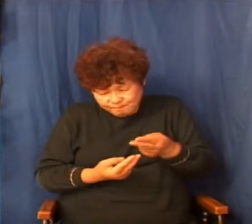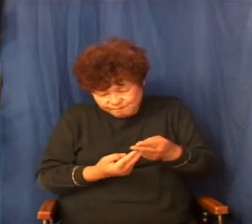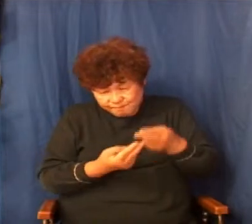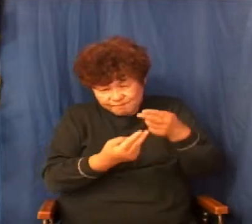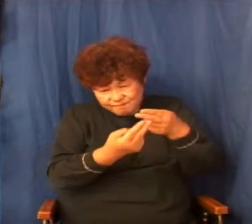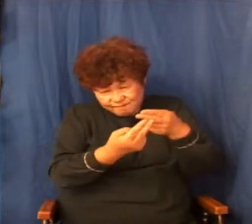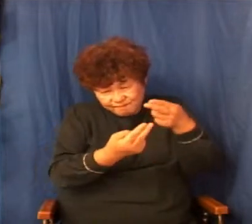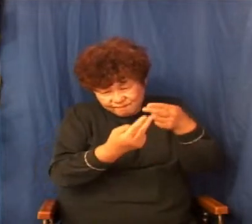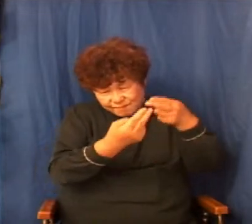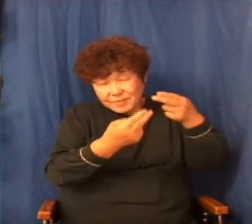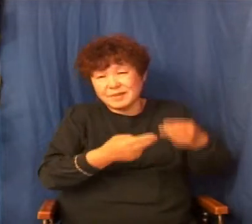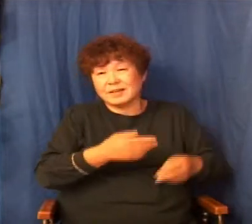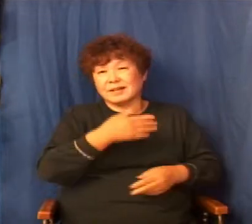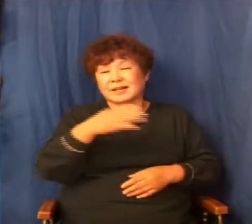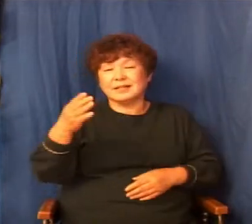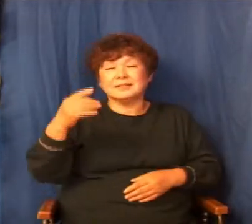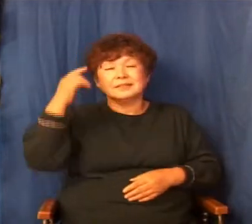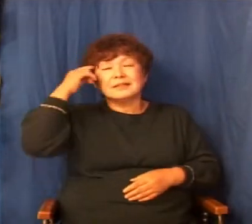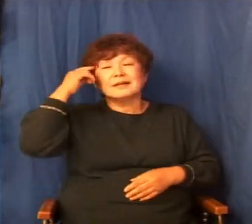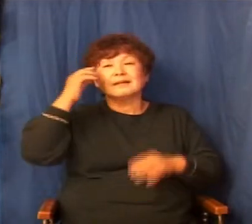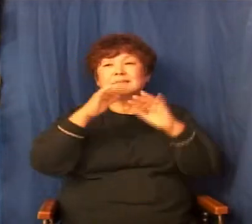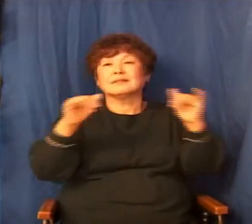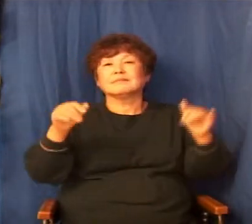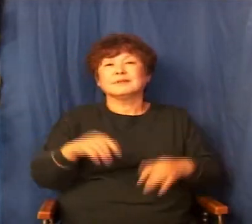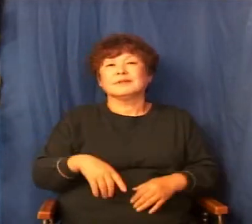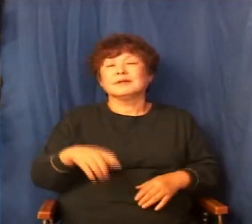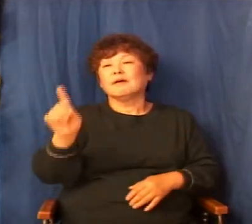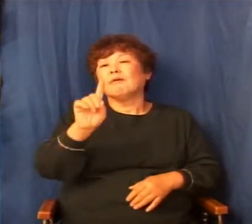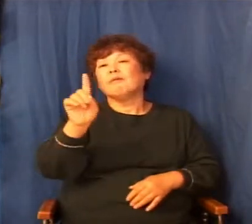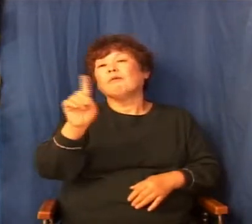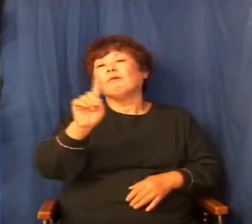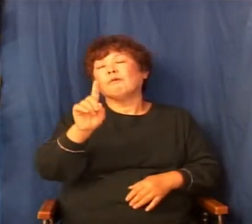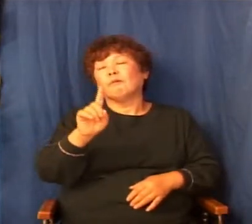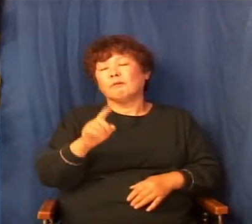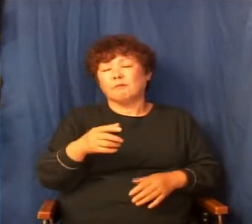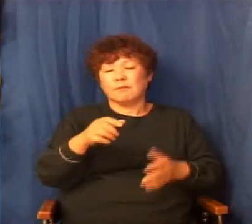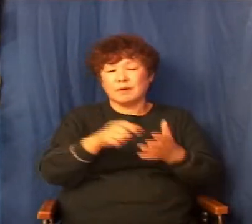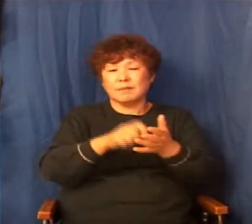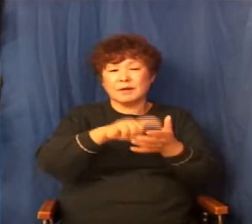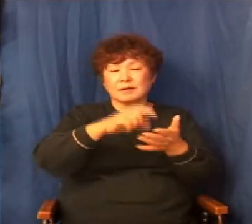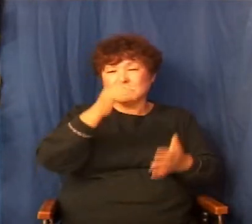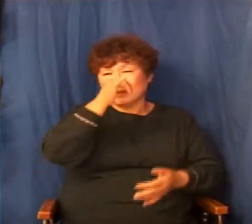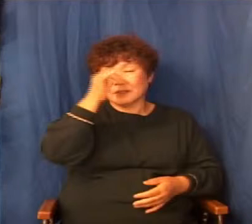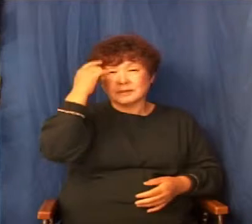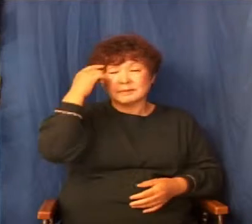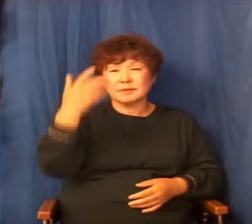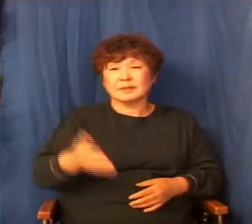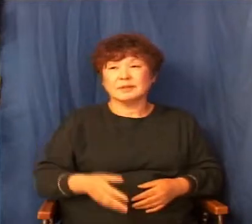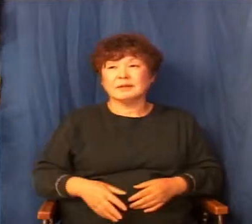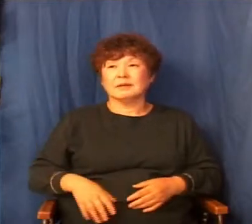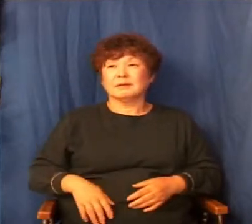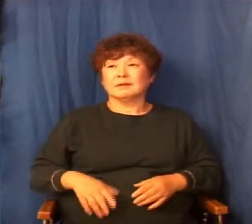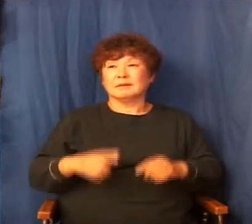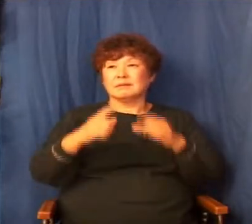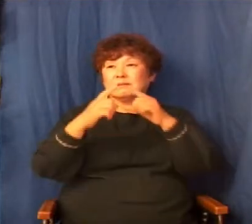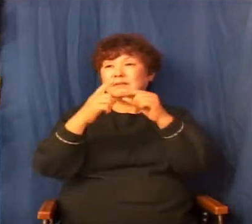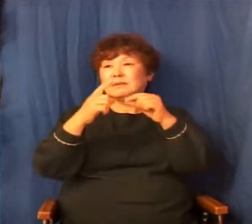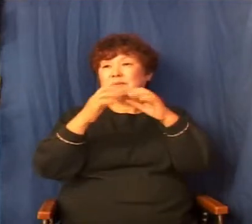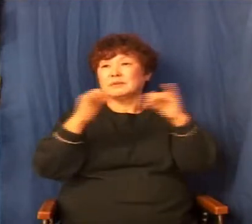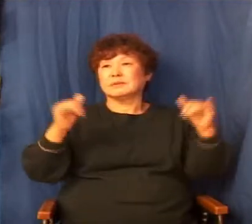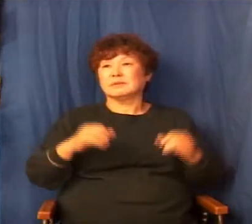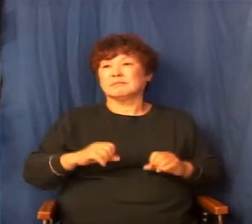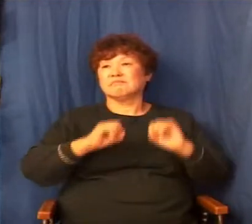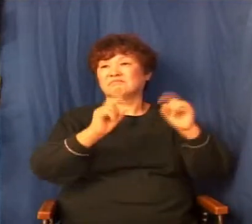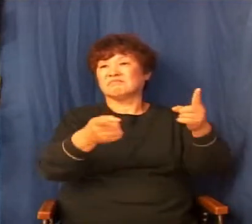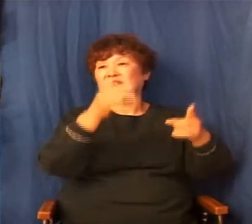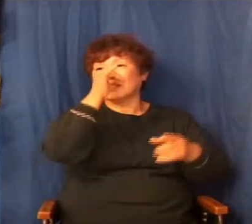생각이 얼마나 하고 있어요. 그런 사람이 대부분은 어떤 기회가 왔을 때 내가 이걸 딱 잡아가지고 한 번에 쫙 돈을